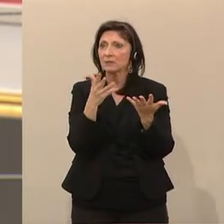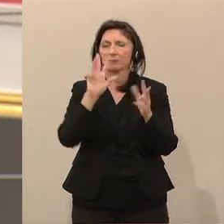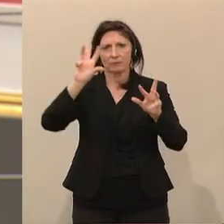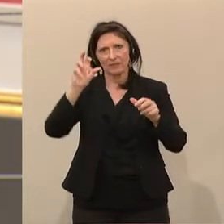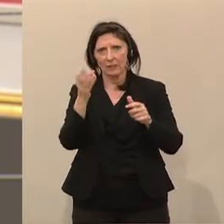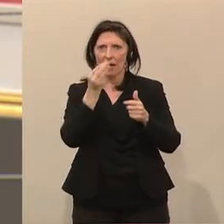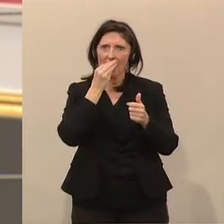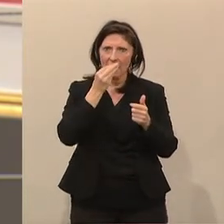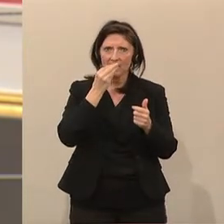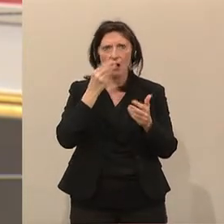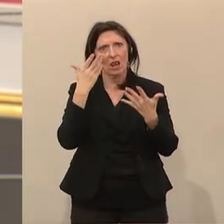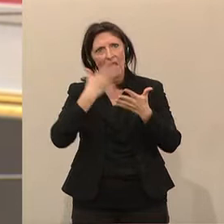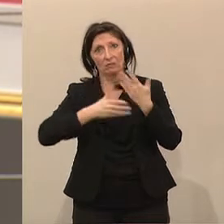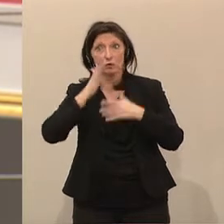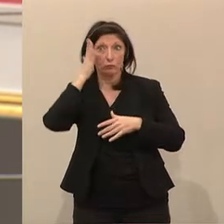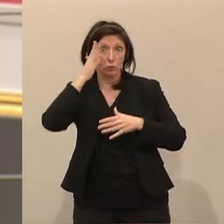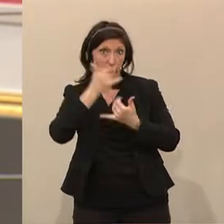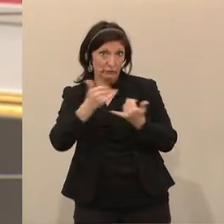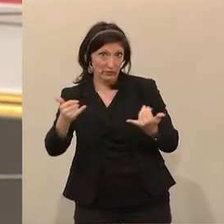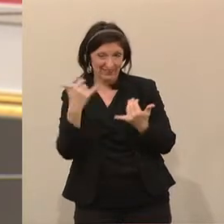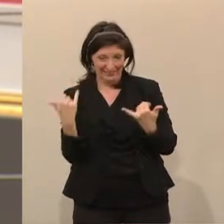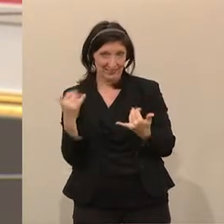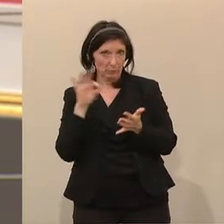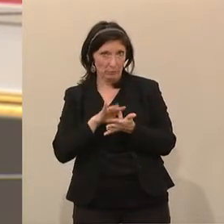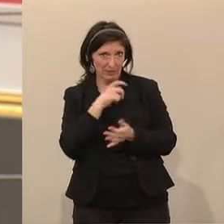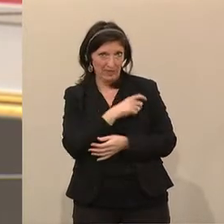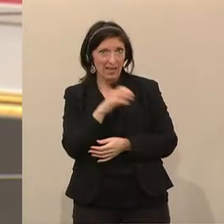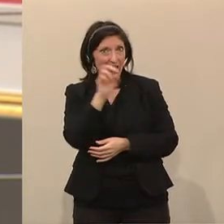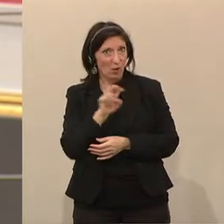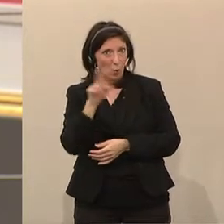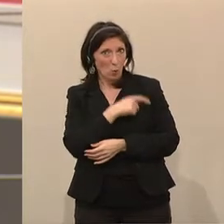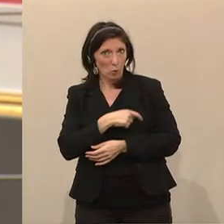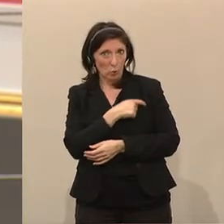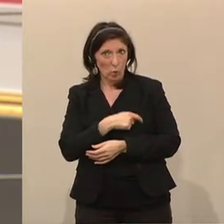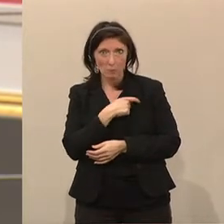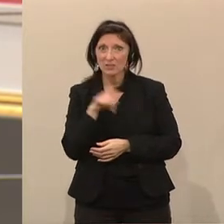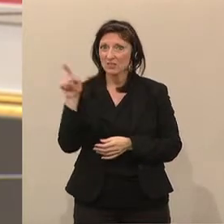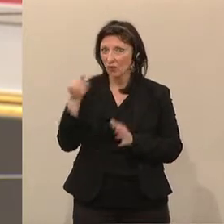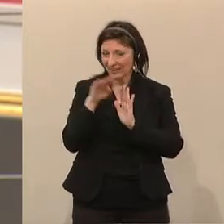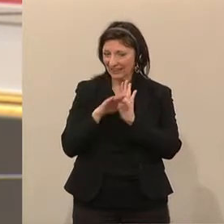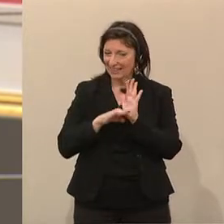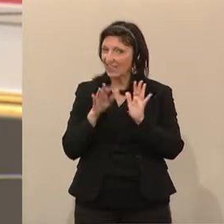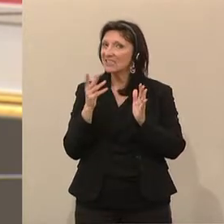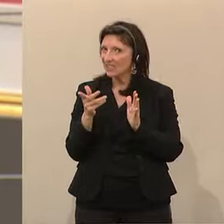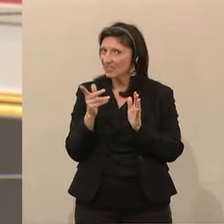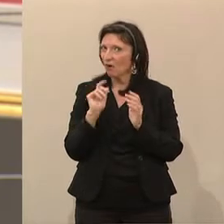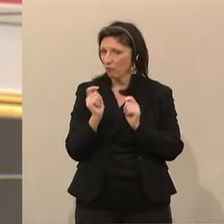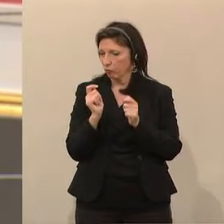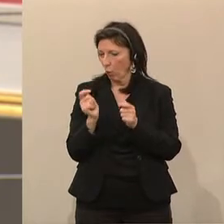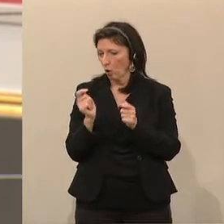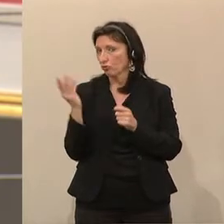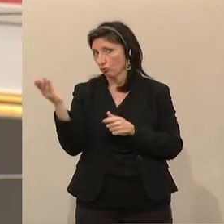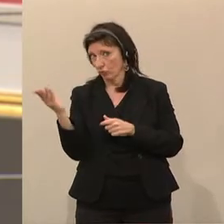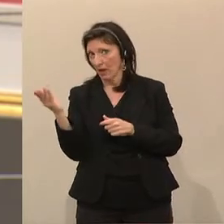Landwirtschaft der Zukunft arbeitet die Kommission derzeit auch an den Legislativvorschlägen zu diesem Thema. Die werden Ende Mai